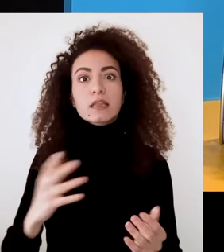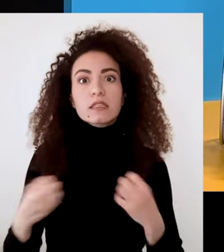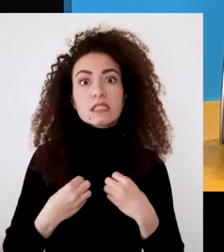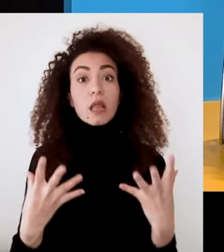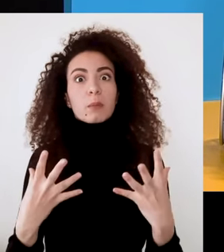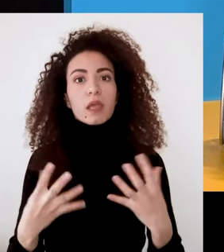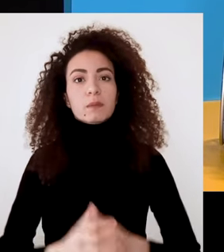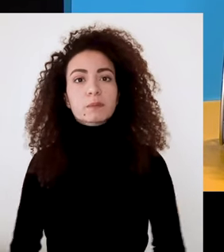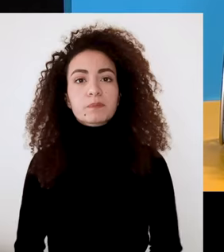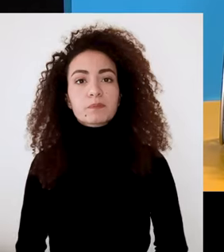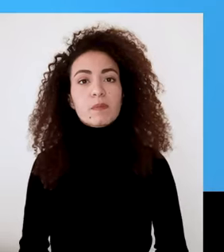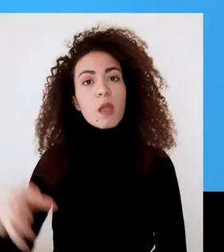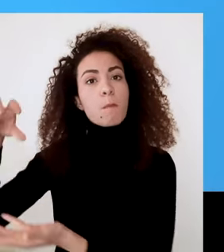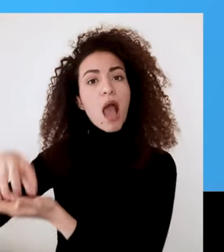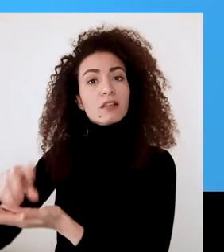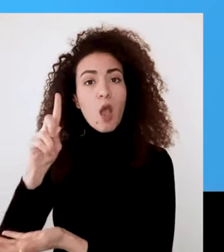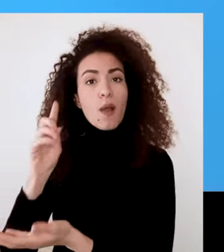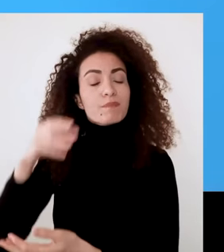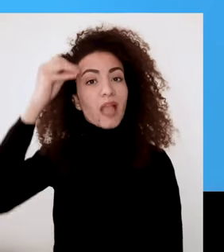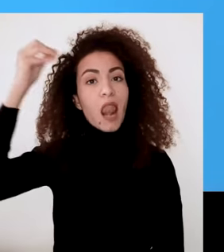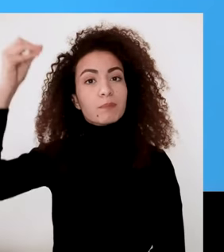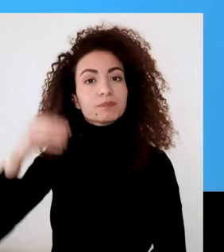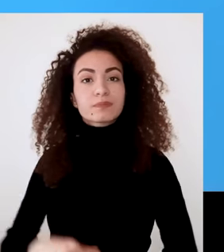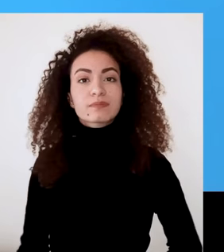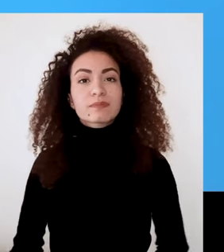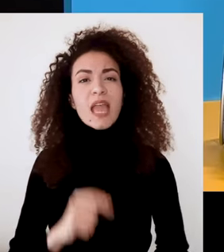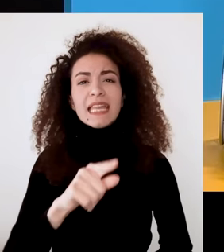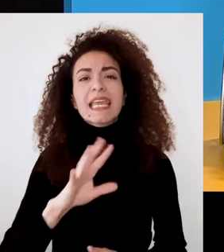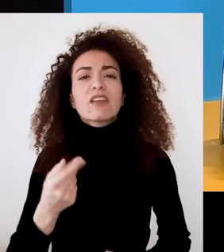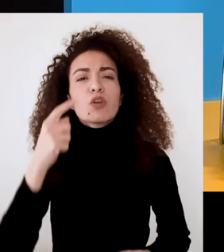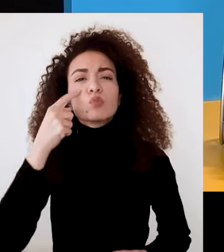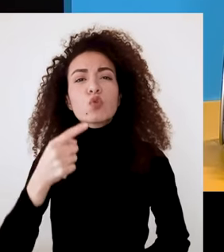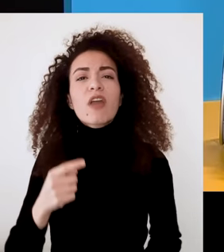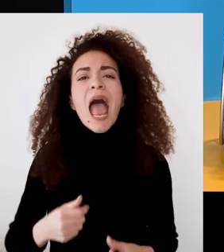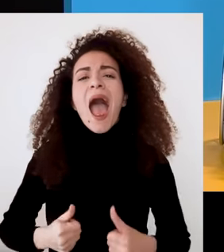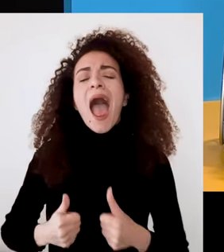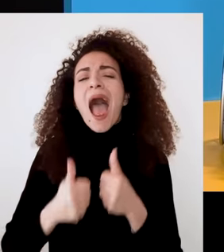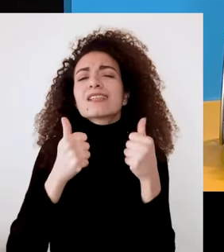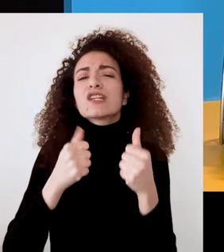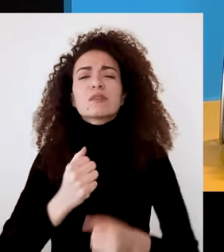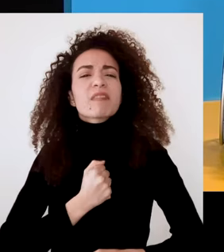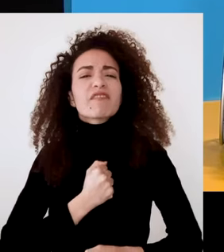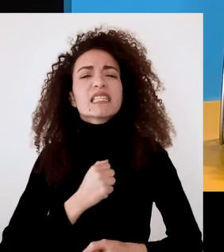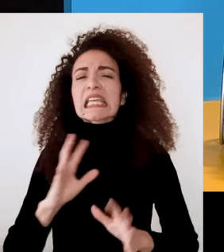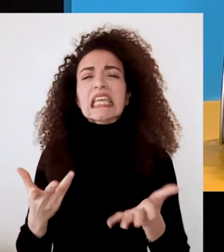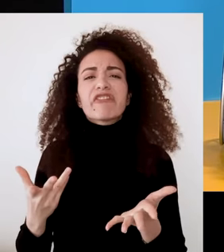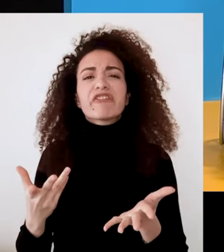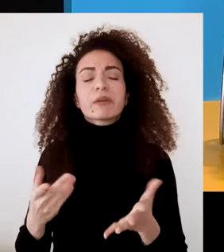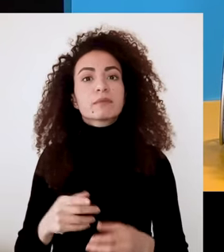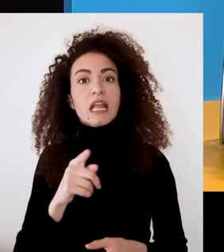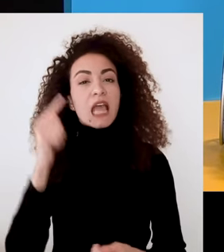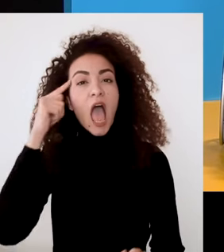الصدمة واكتشاف مصدره بأول محطة الحلم كيف ممكن تتصوري أفضل صورة